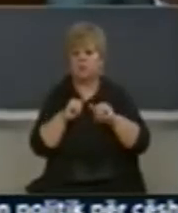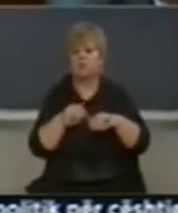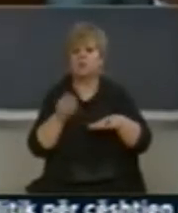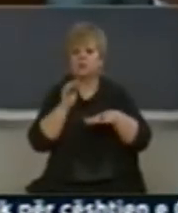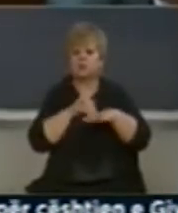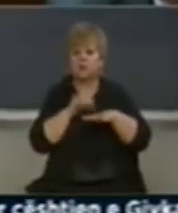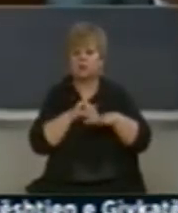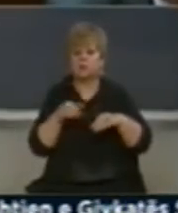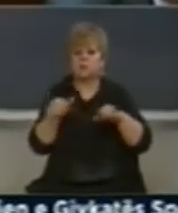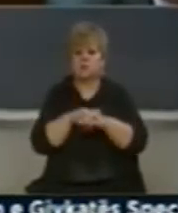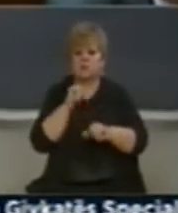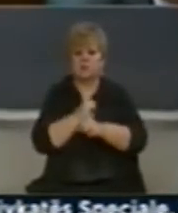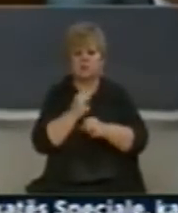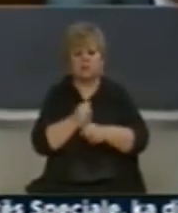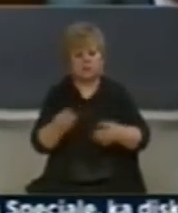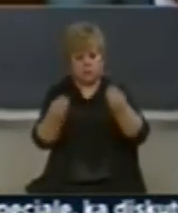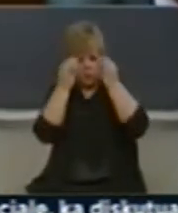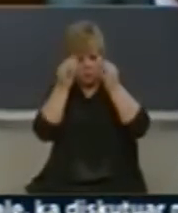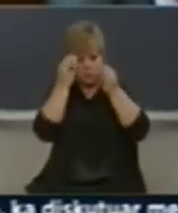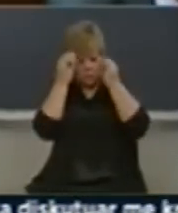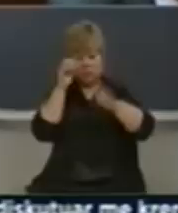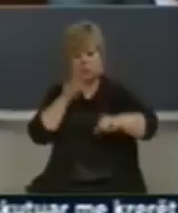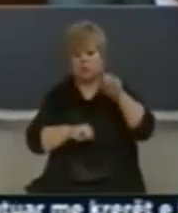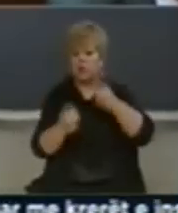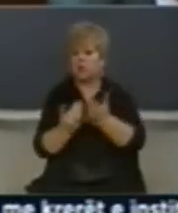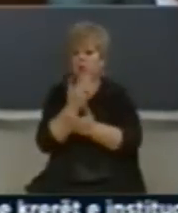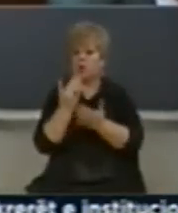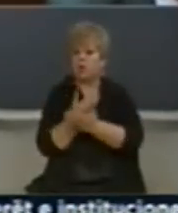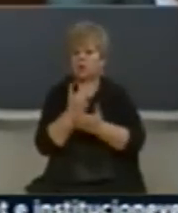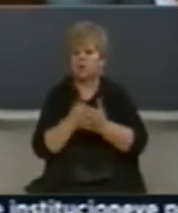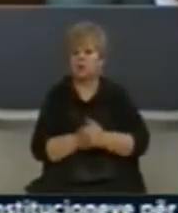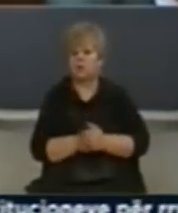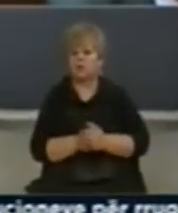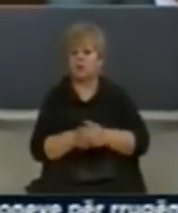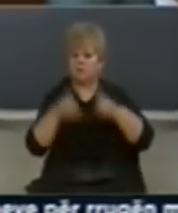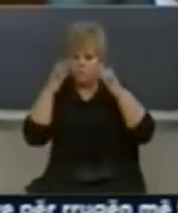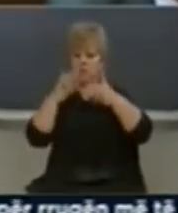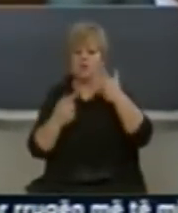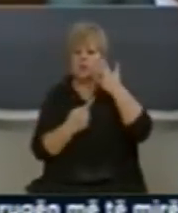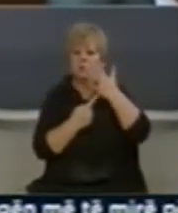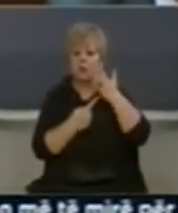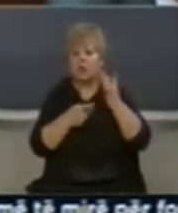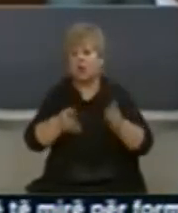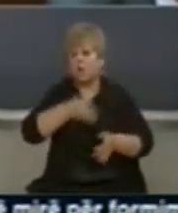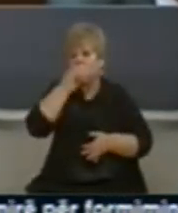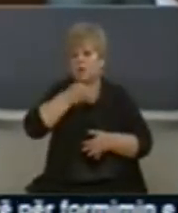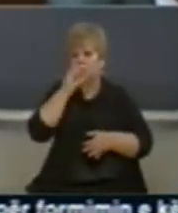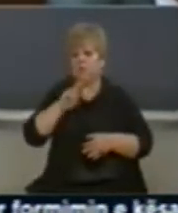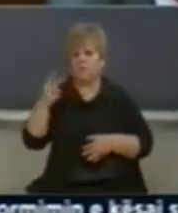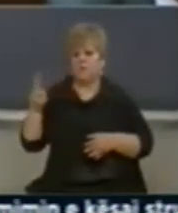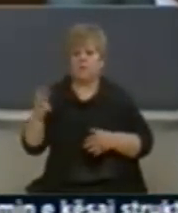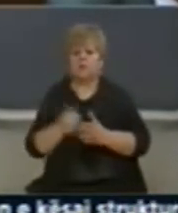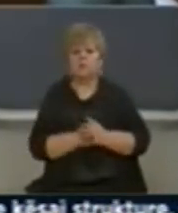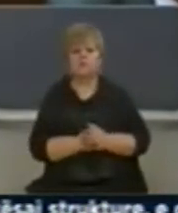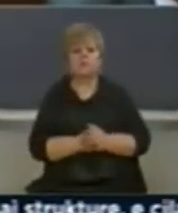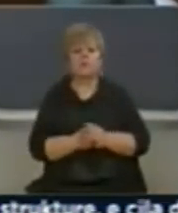punësem në gritjes e kapacitetet dhe fitimit të një orive të reja në fushin, në fushën e teknologjitës, informativit dhe fushave tjera duke